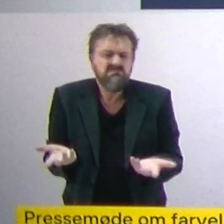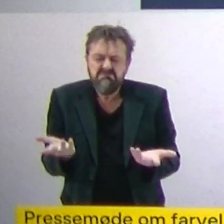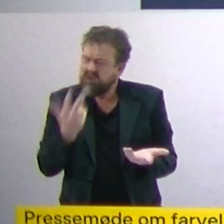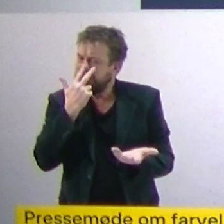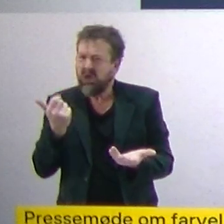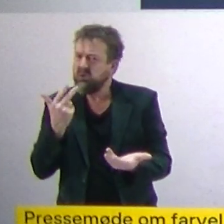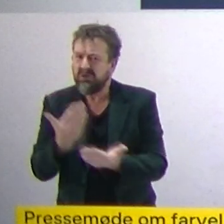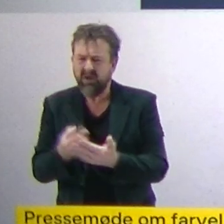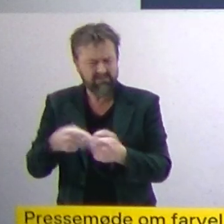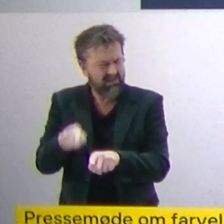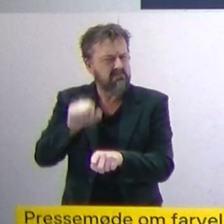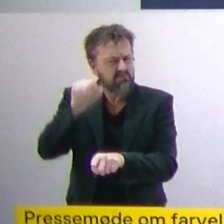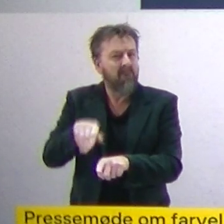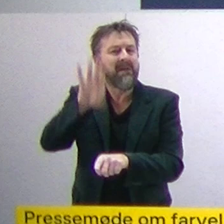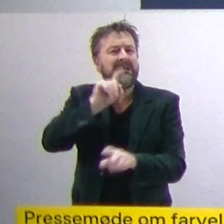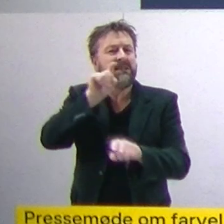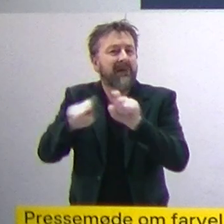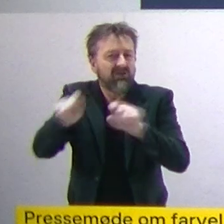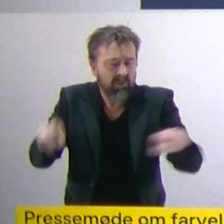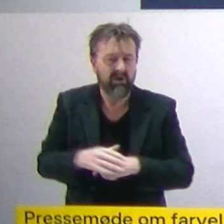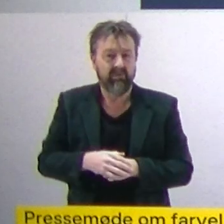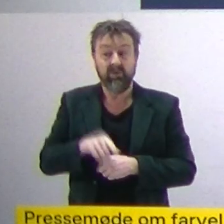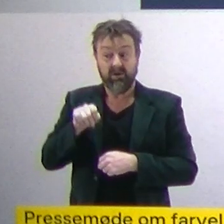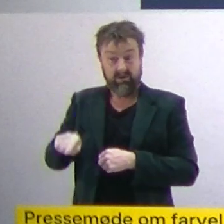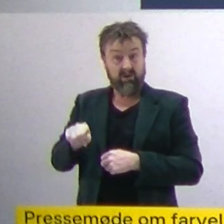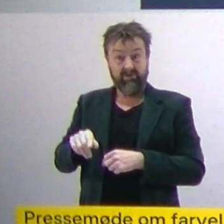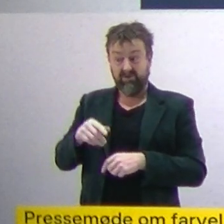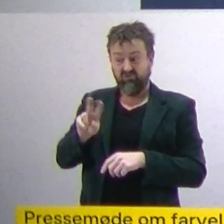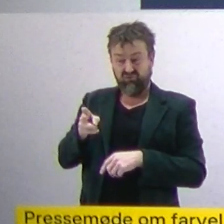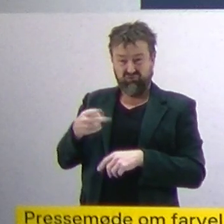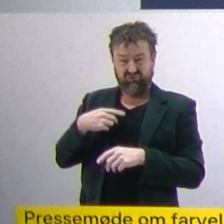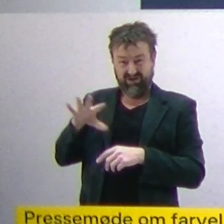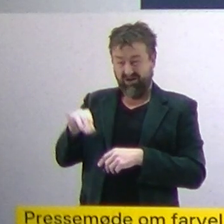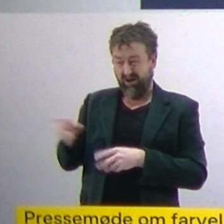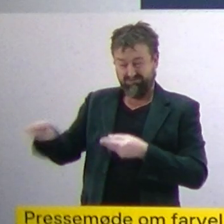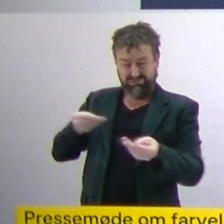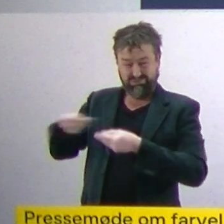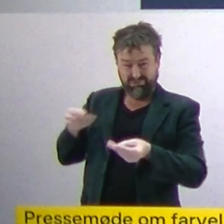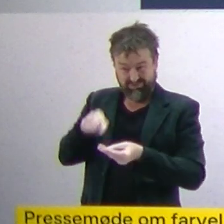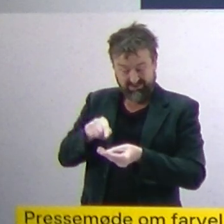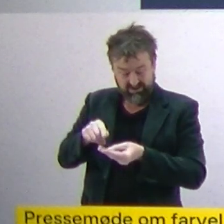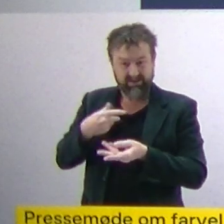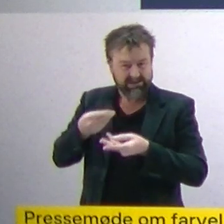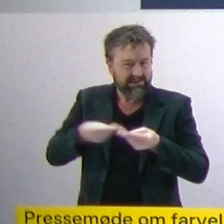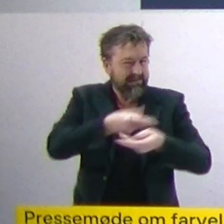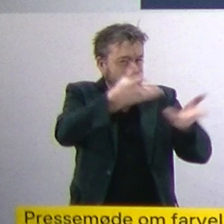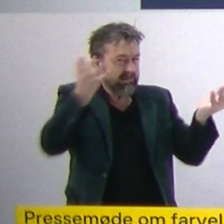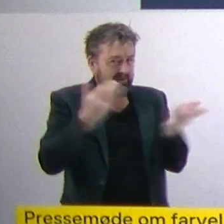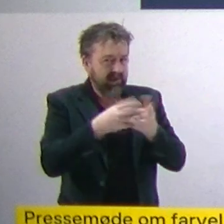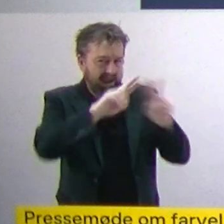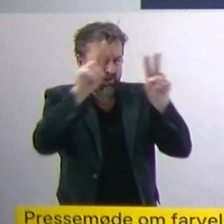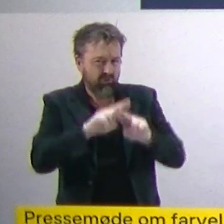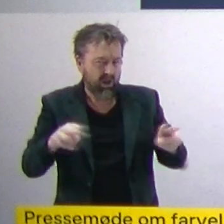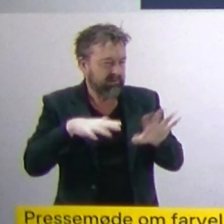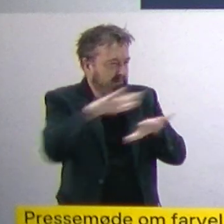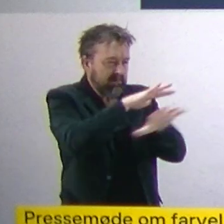smitsom. Og at vi ser den først i Danmark og rapporterer de tal ind til vores samarbejdspartnere internationalt, Det er der ikke nogen indtydelige forklaringer på. Det